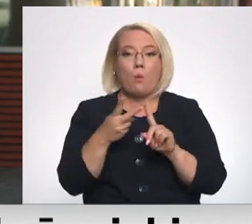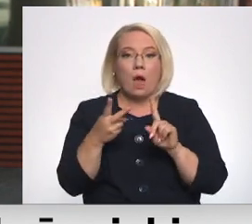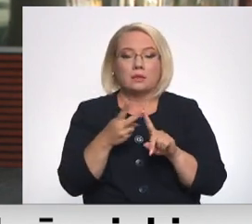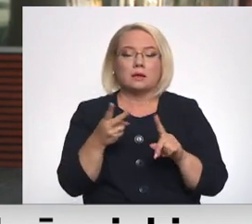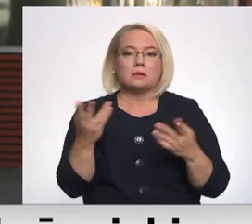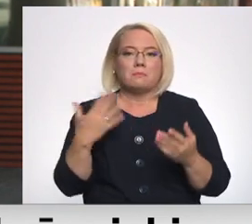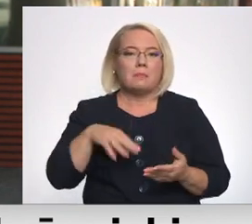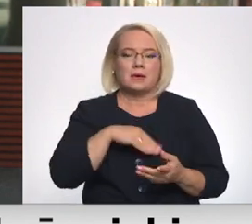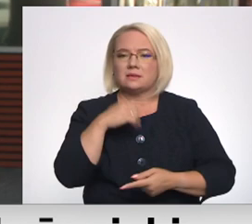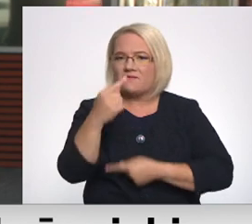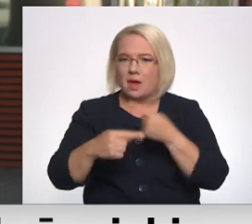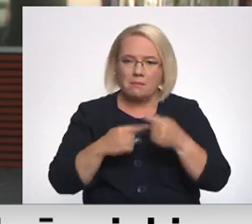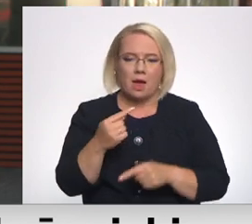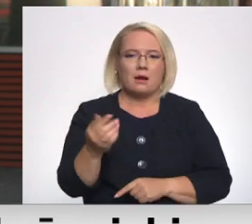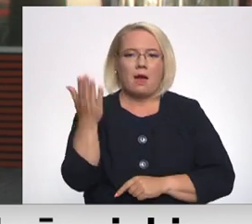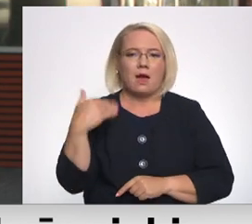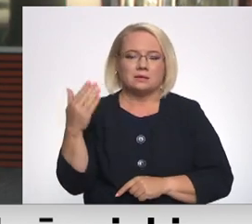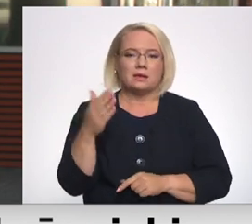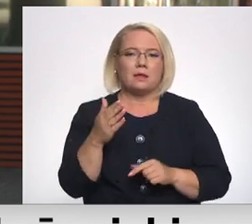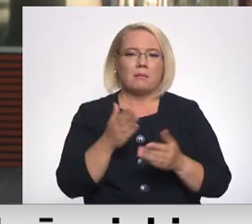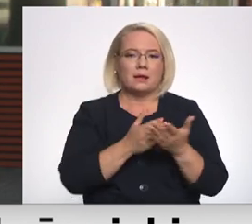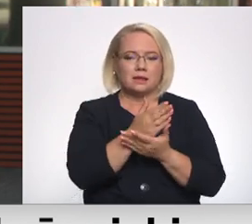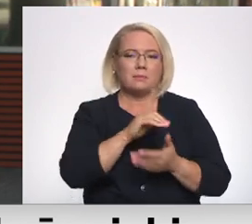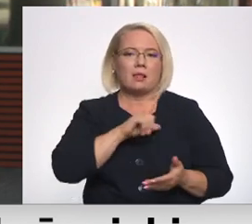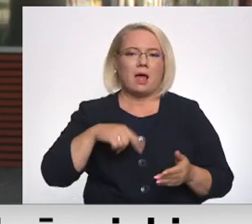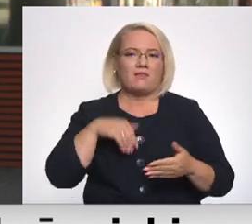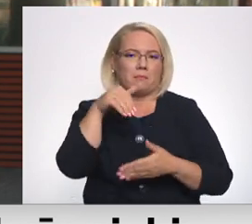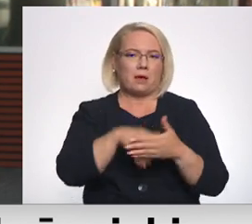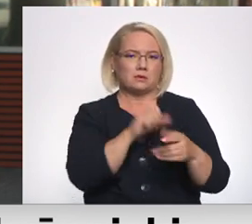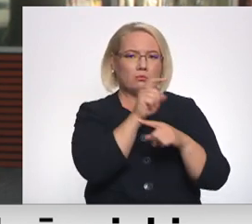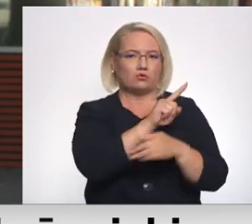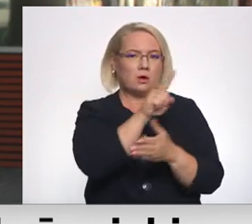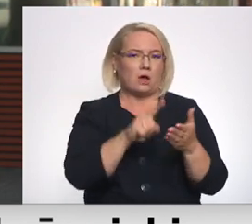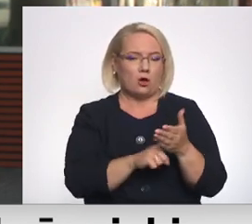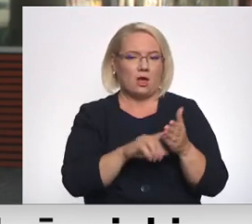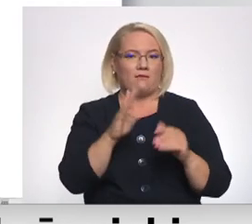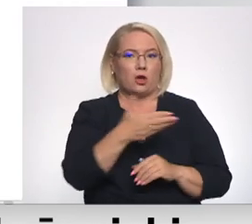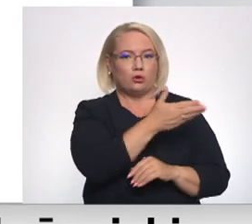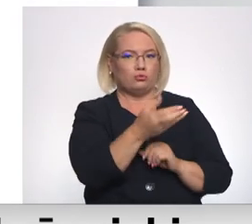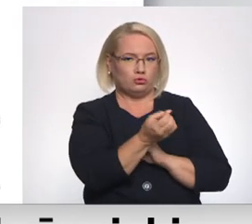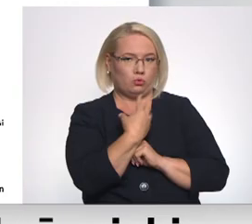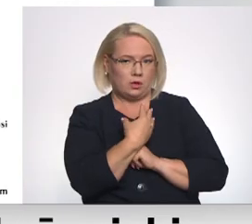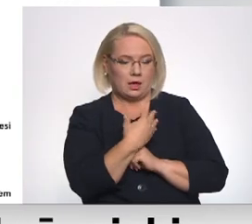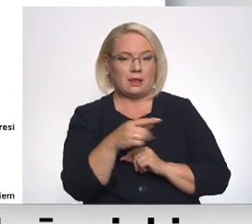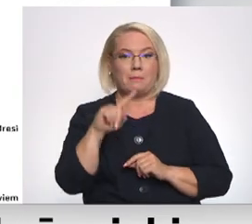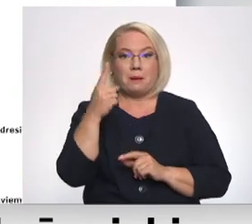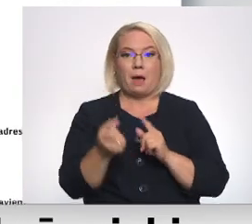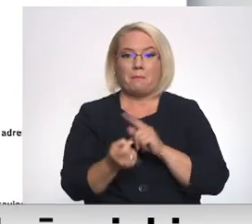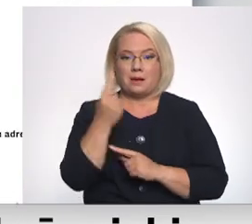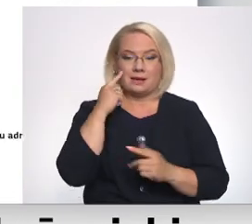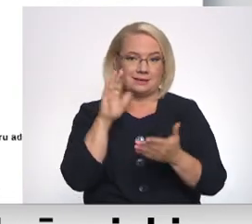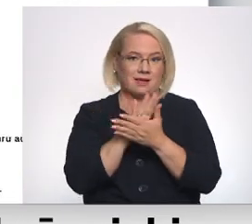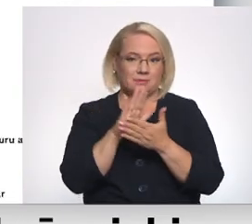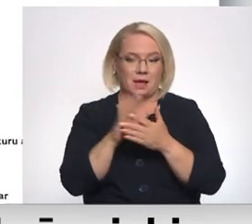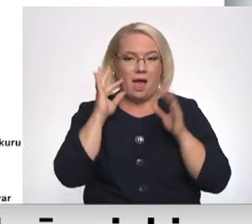mēs vienmēr aicinām vērsties pie Latvijas pasta un uzdot jautājumu, vai tas ir no jums. Pirmā pazīme, kas ļauj atpazīt